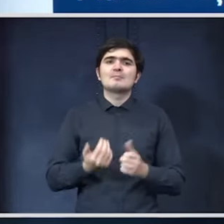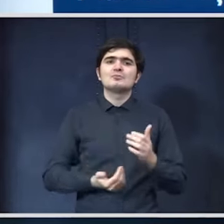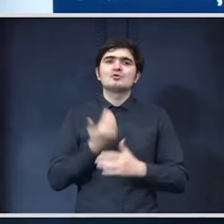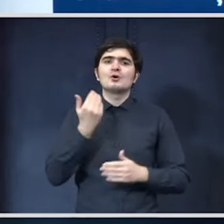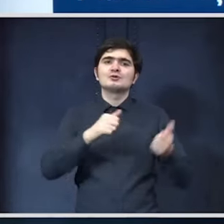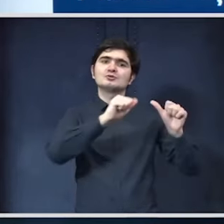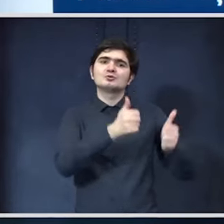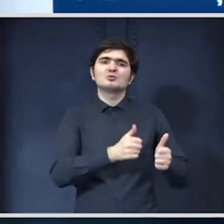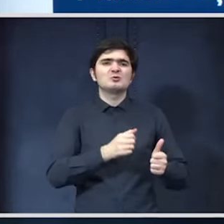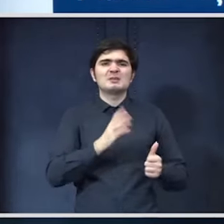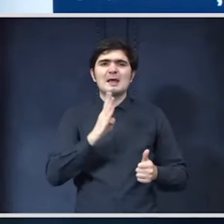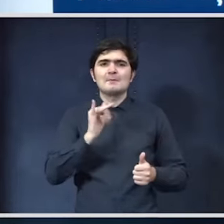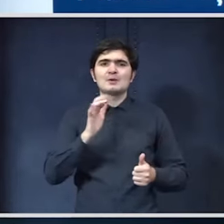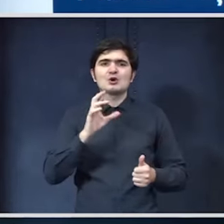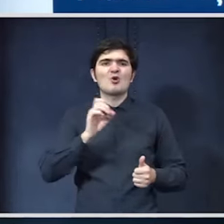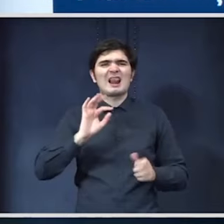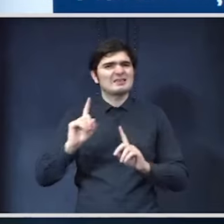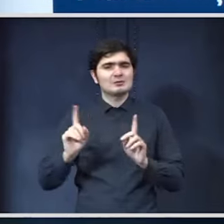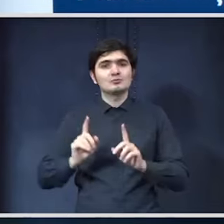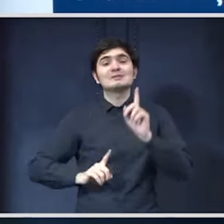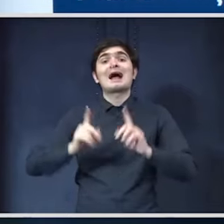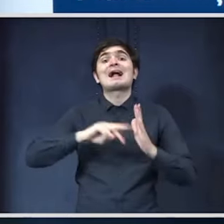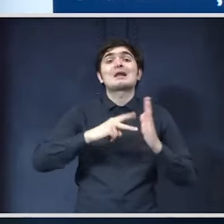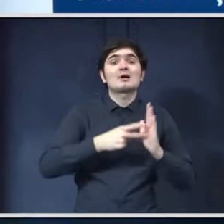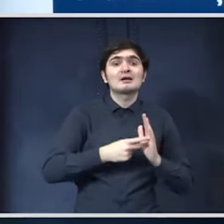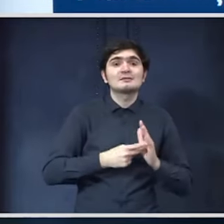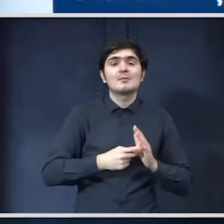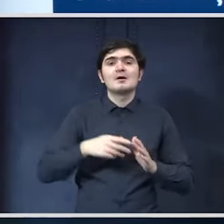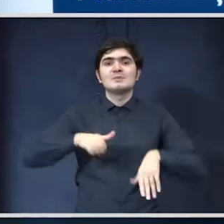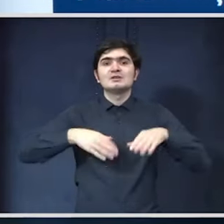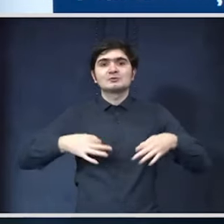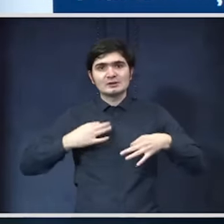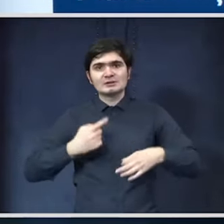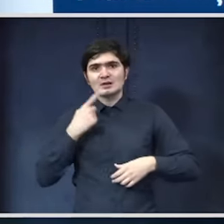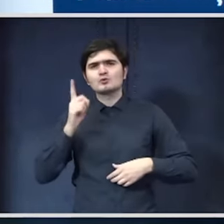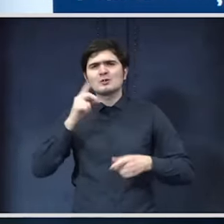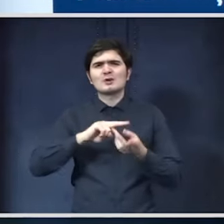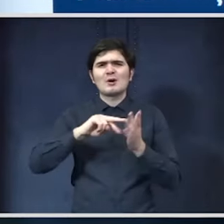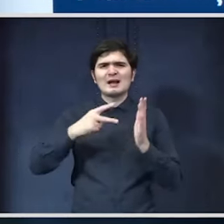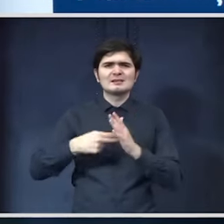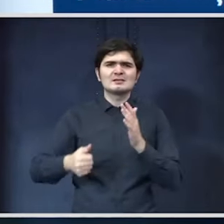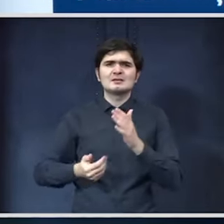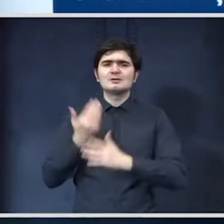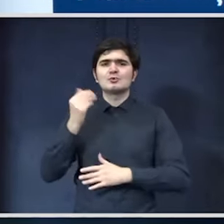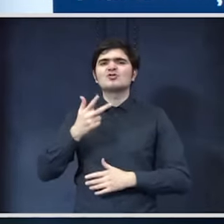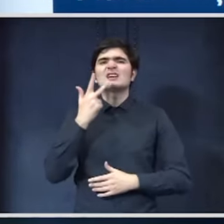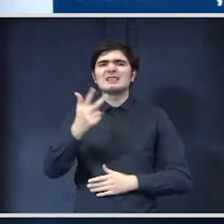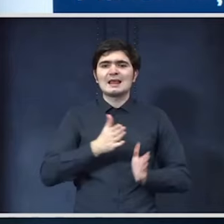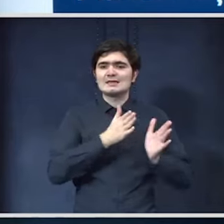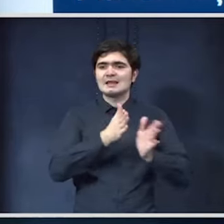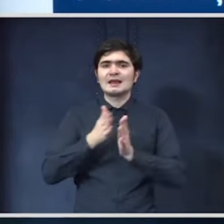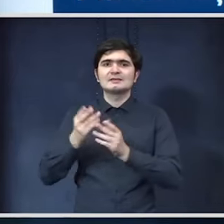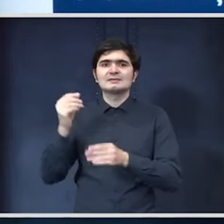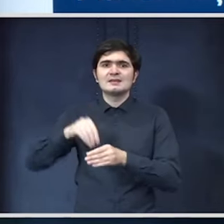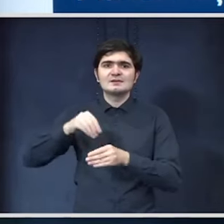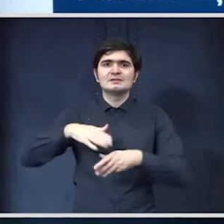structuri birocratice doar dacă reorganizăm Vlad Voiculăsus a angajat să reorganizeze cele trei direcții de investiții care există în acest moment